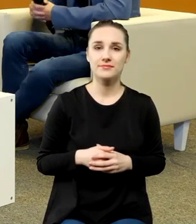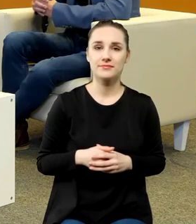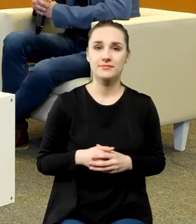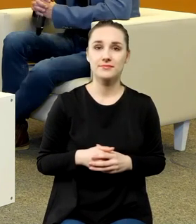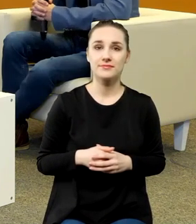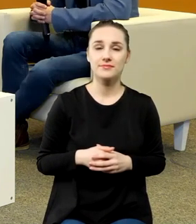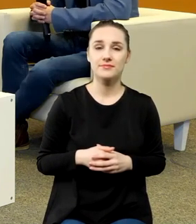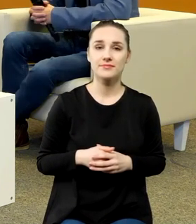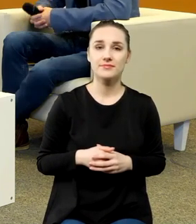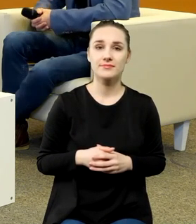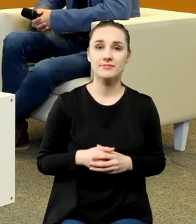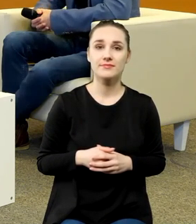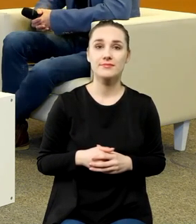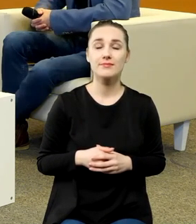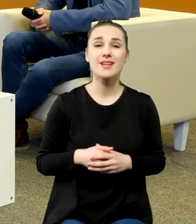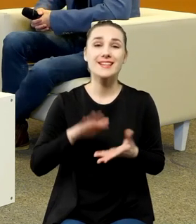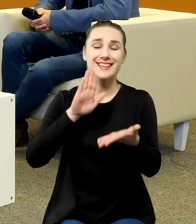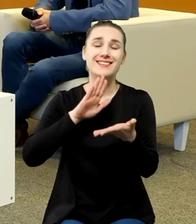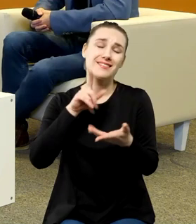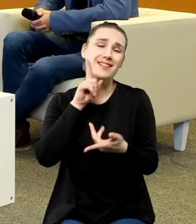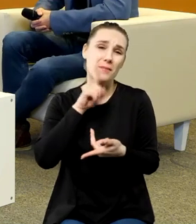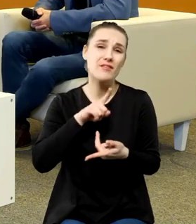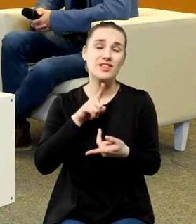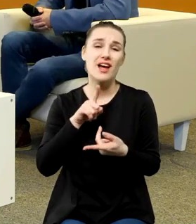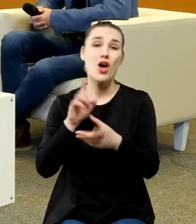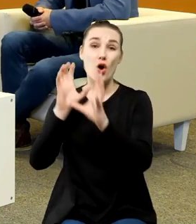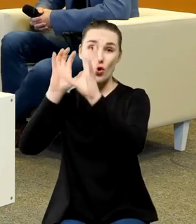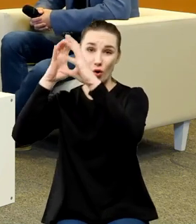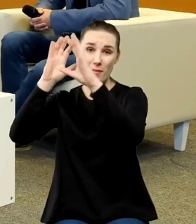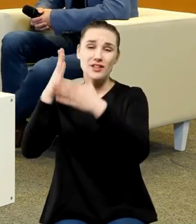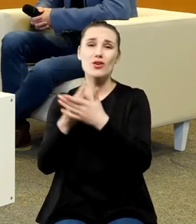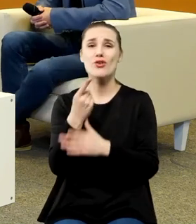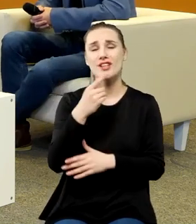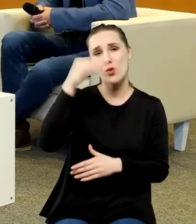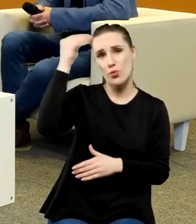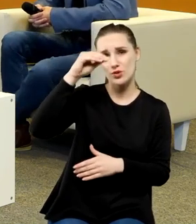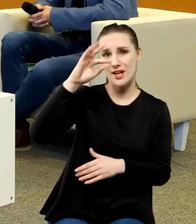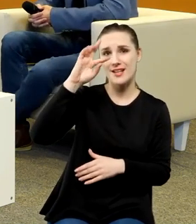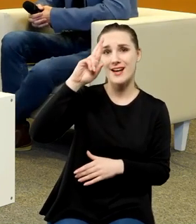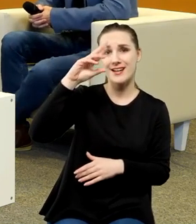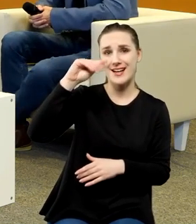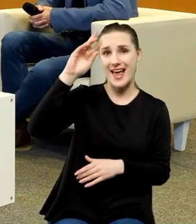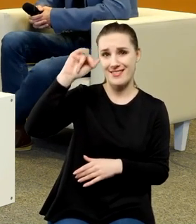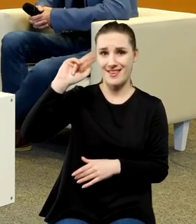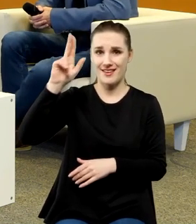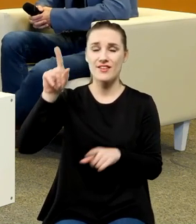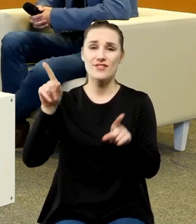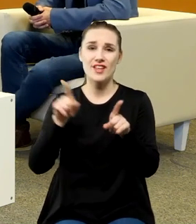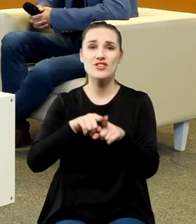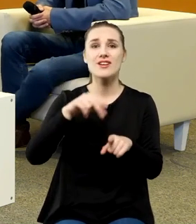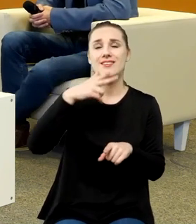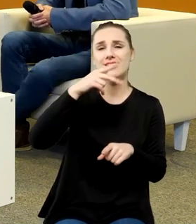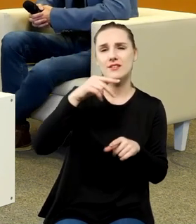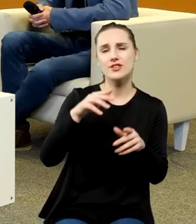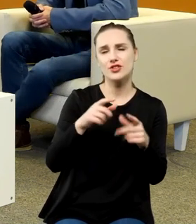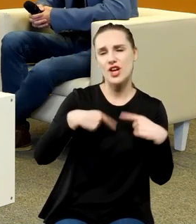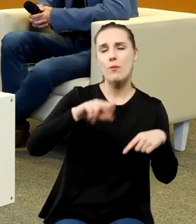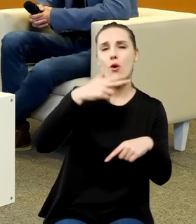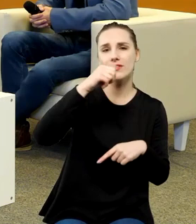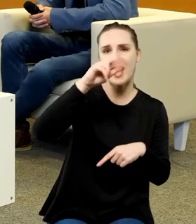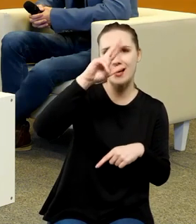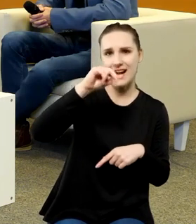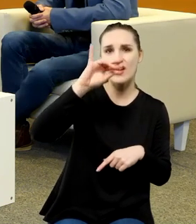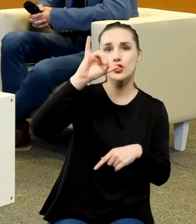z boku puszczony na Kopernika został właściwie tylko przez Retyka i przez jego Ratio Prima. Natomiast Tychobrachę jest